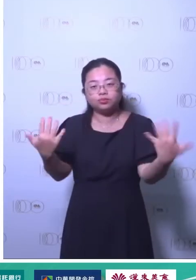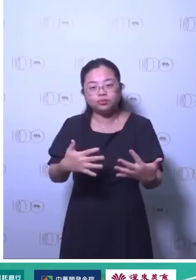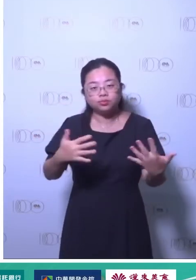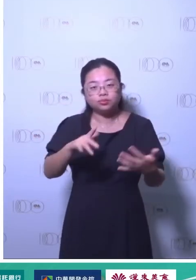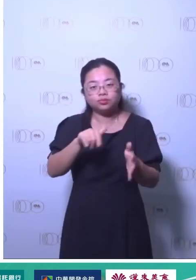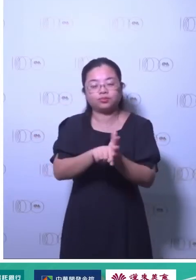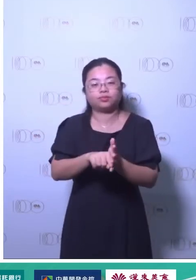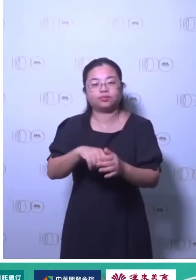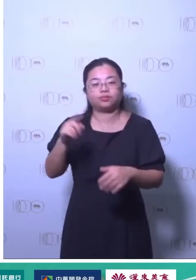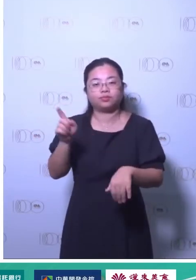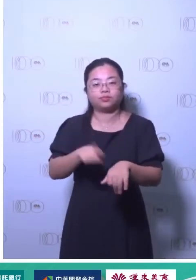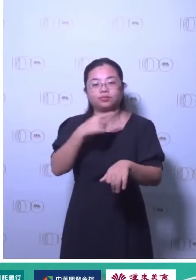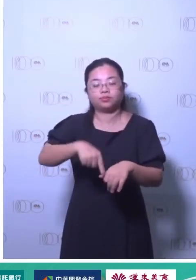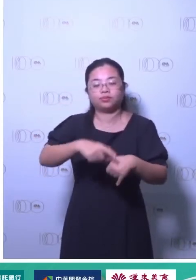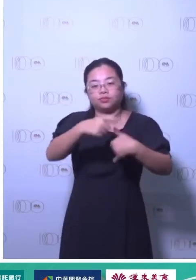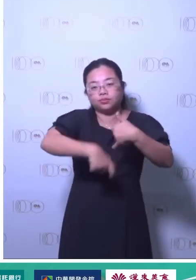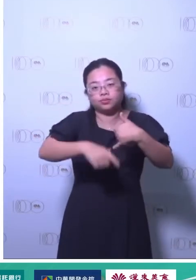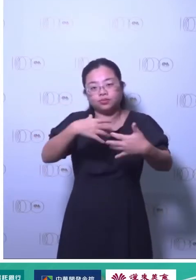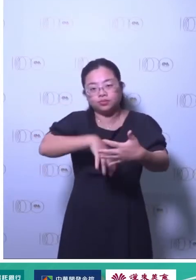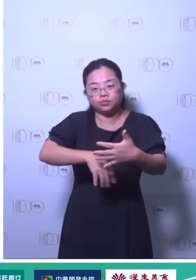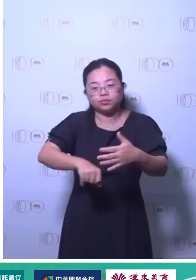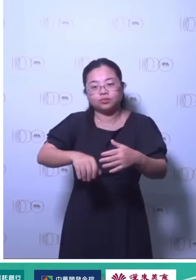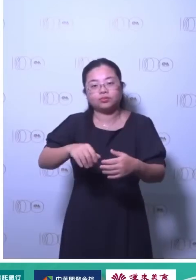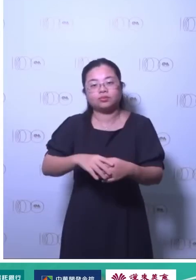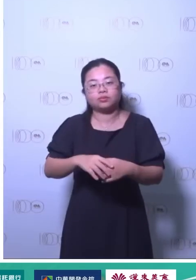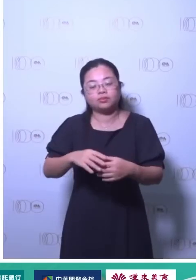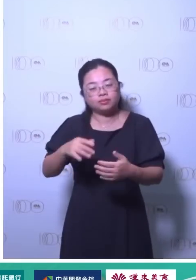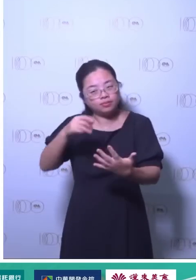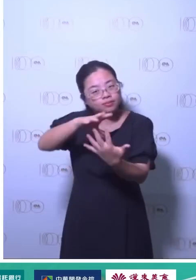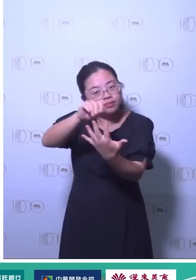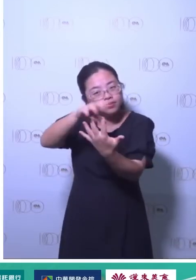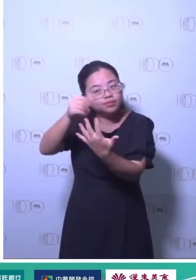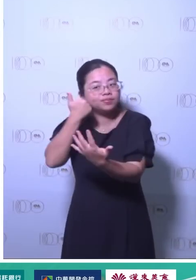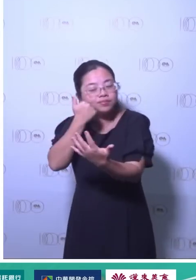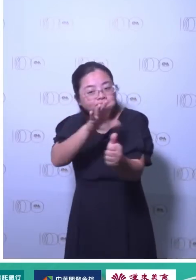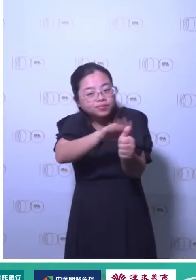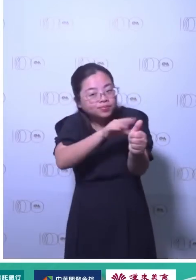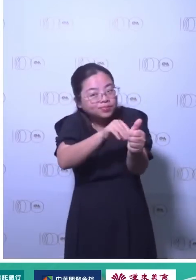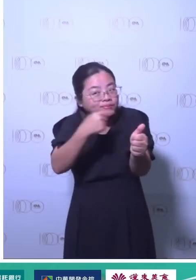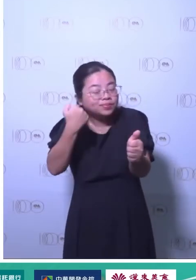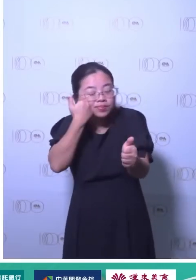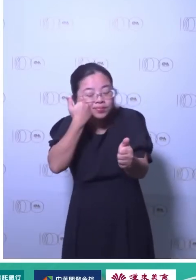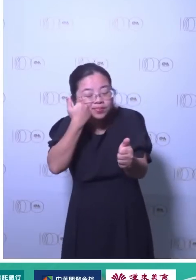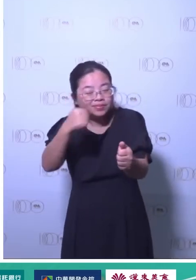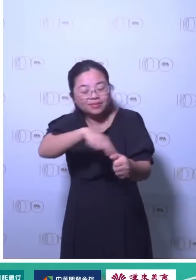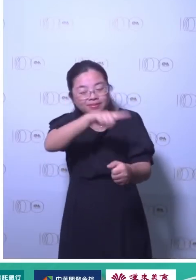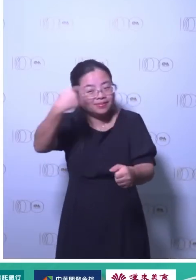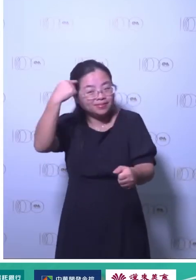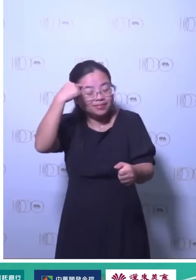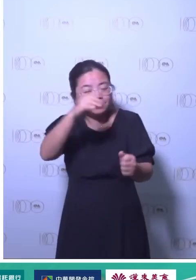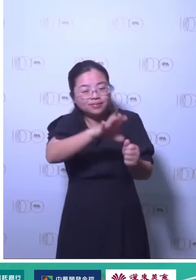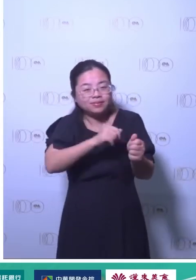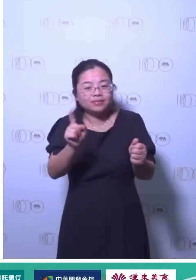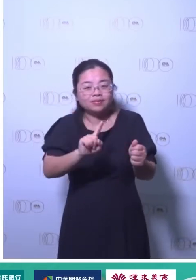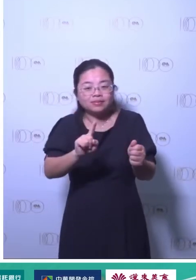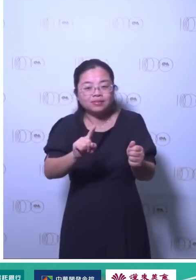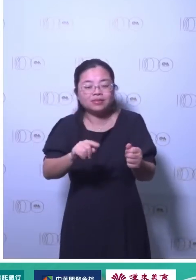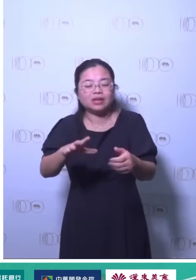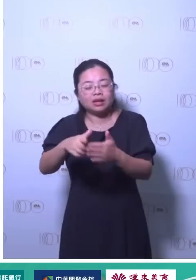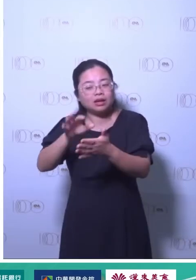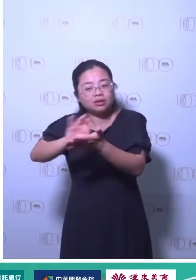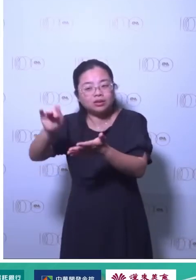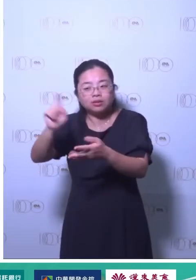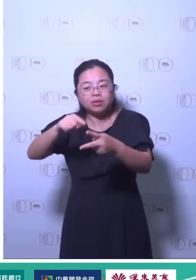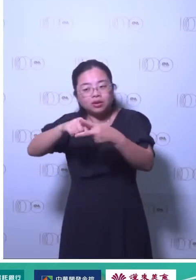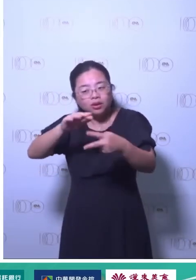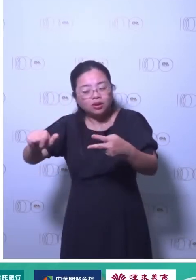去面对低碳转型里面它处理的问题所以这件事情对大家的意义是什么如果你将来工作的公司你开始面对这些